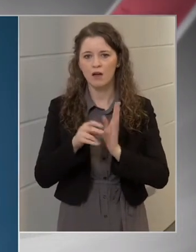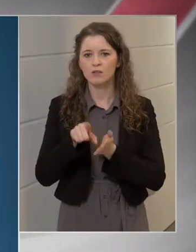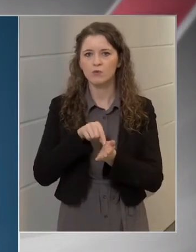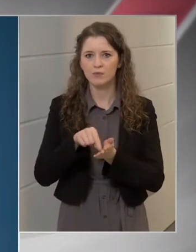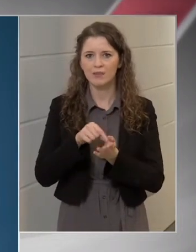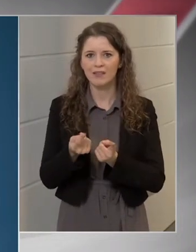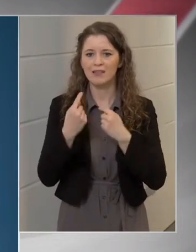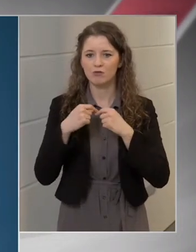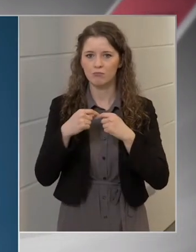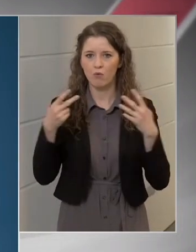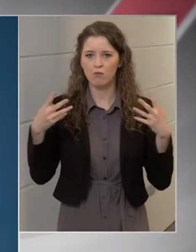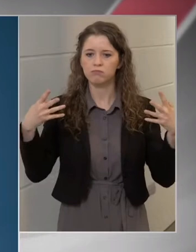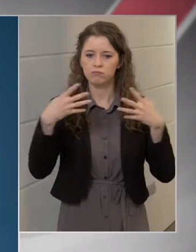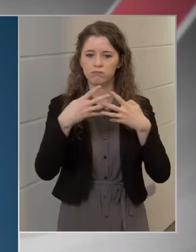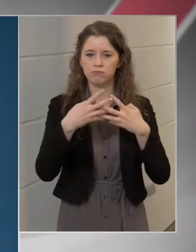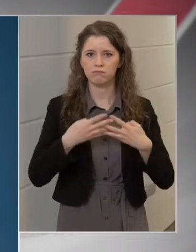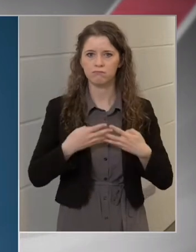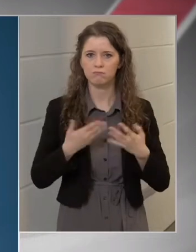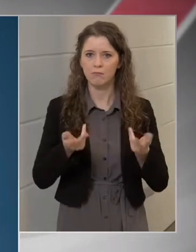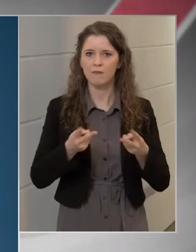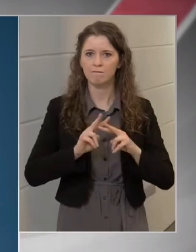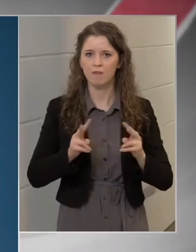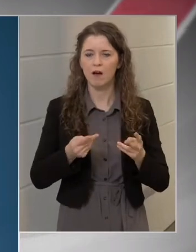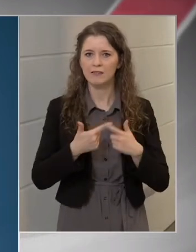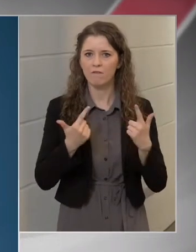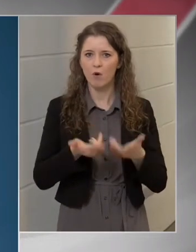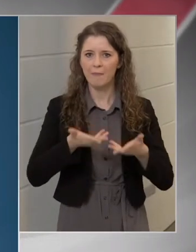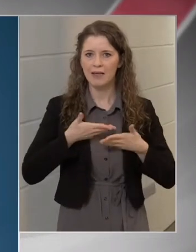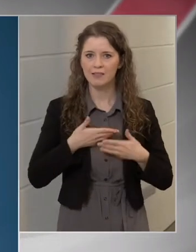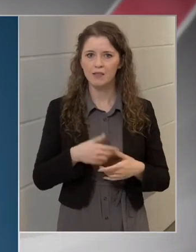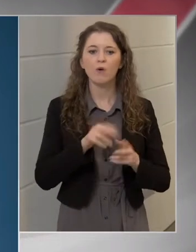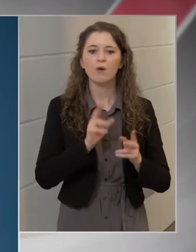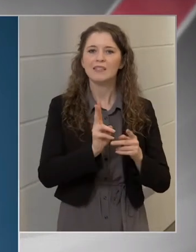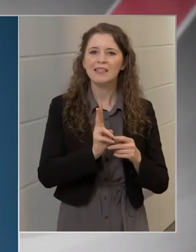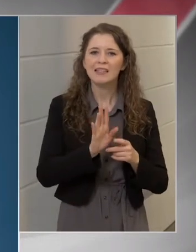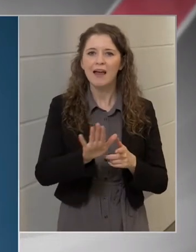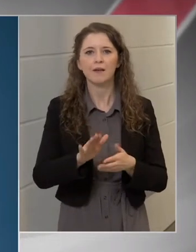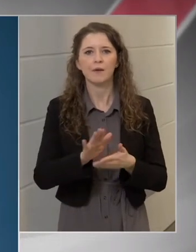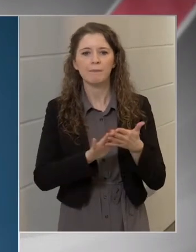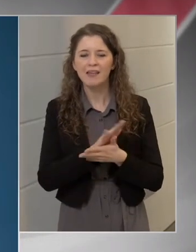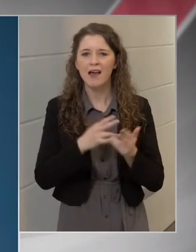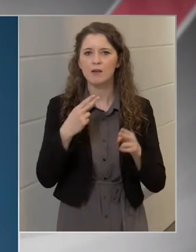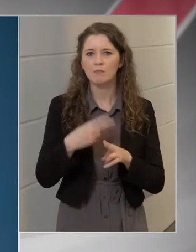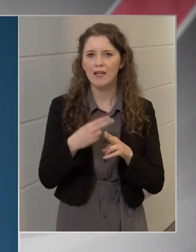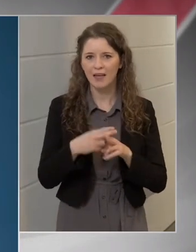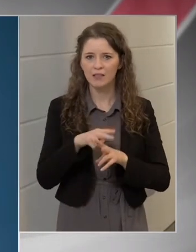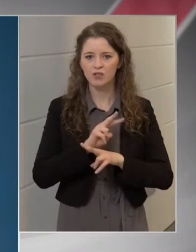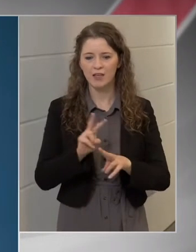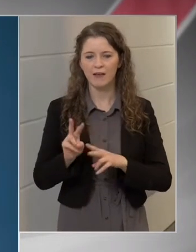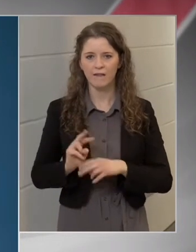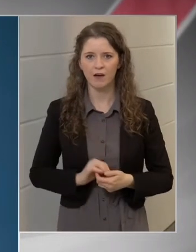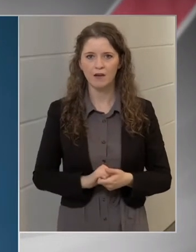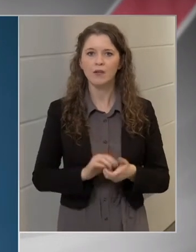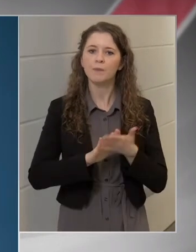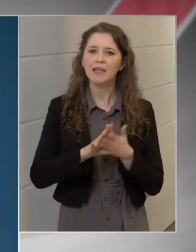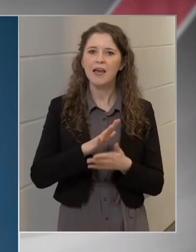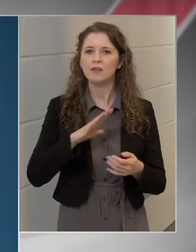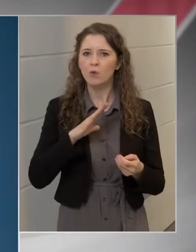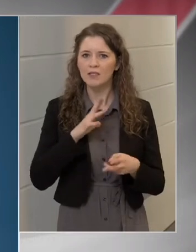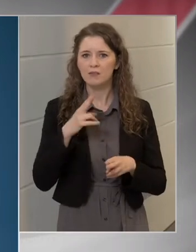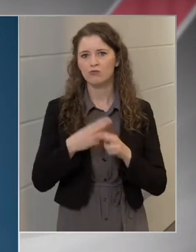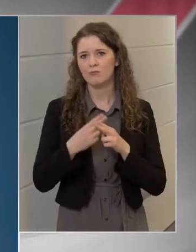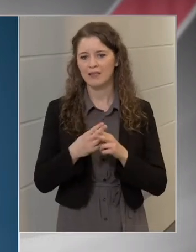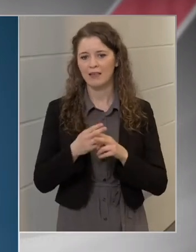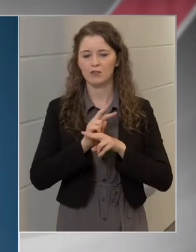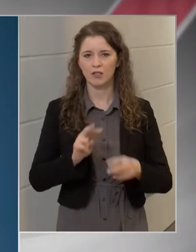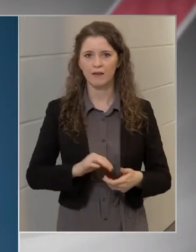van információnk arról, hogy ki milyen betegségben szenved, milyen krónikus betegségei